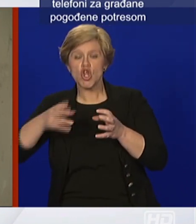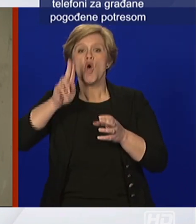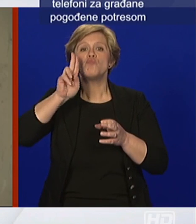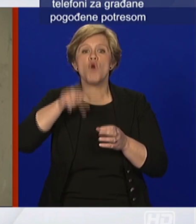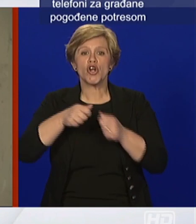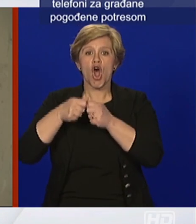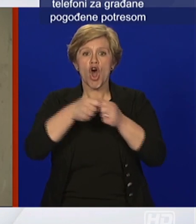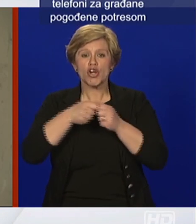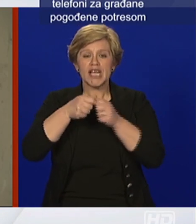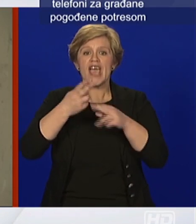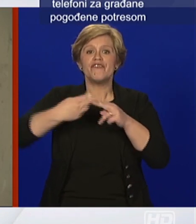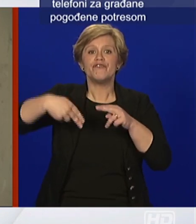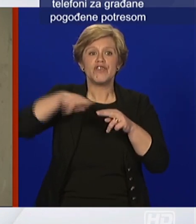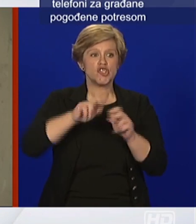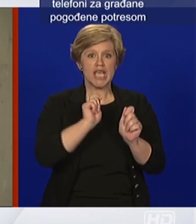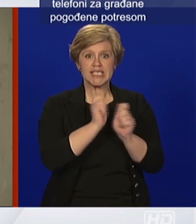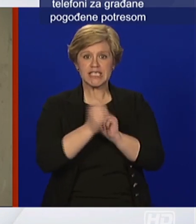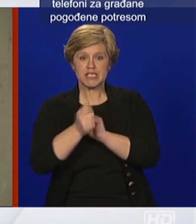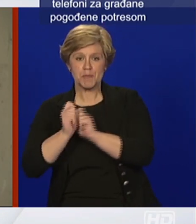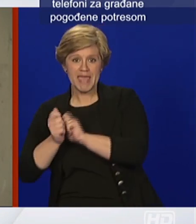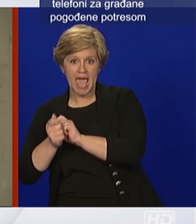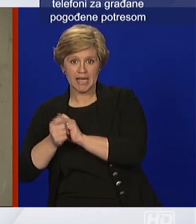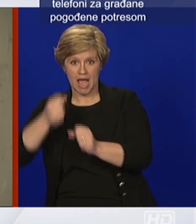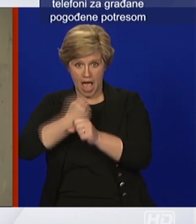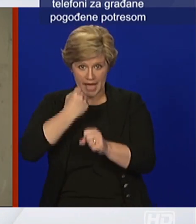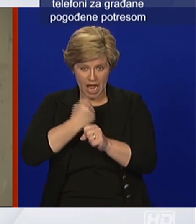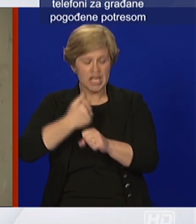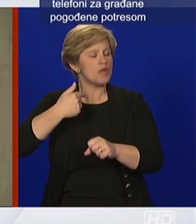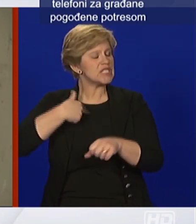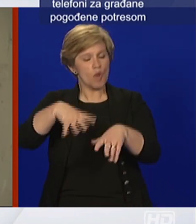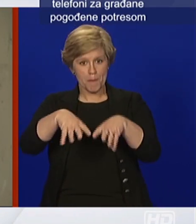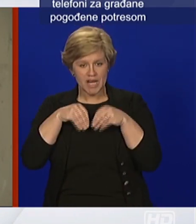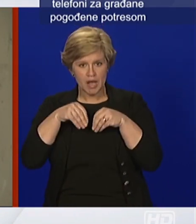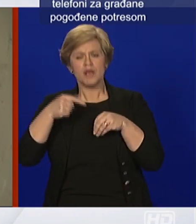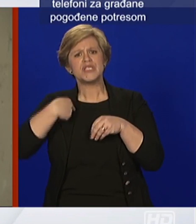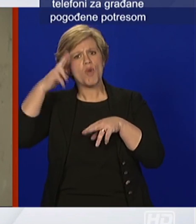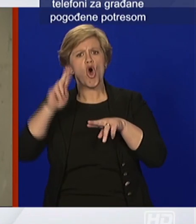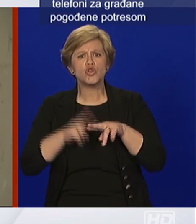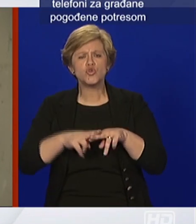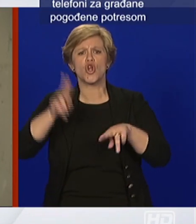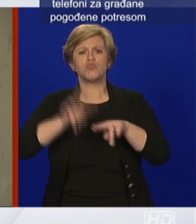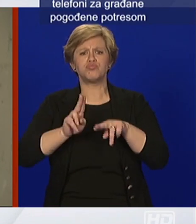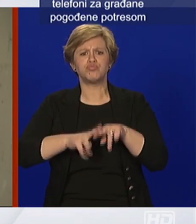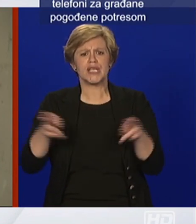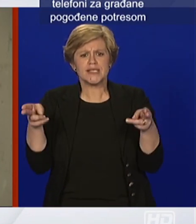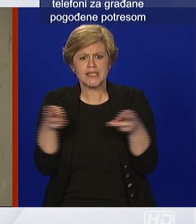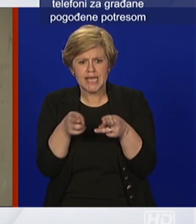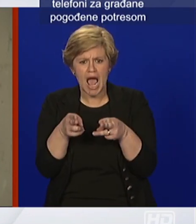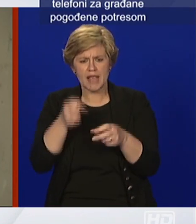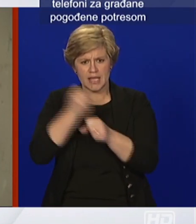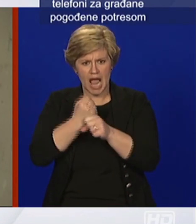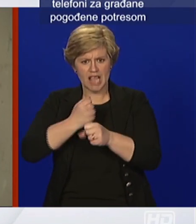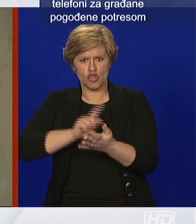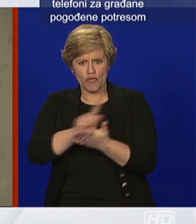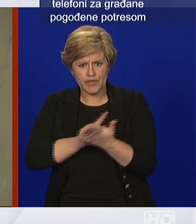mi smo to prihvatili, odlučili da se skrati radno vrijeme i da se